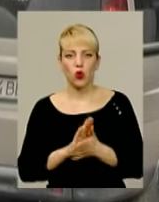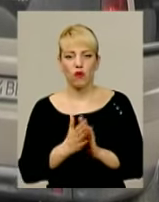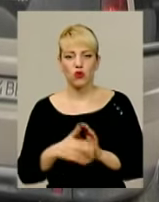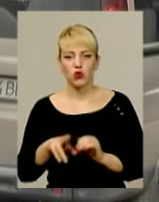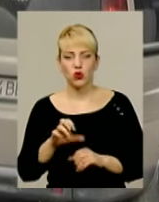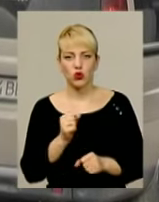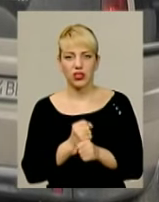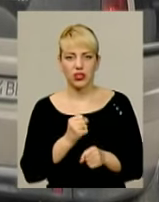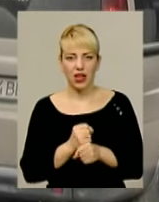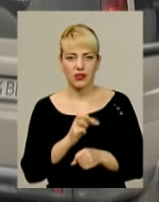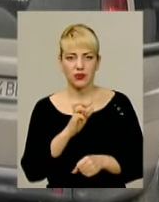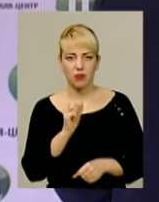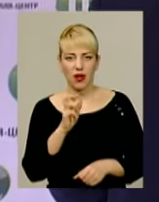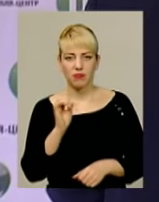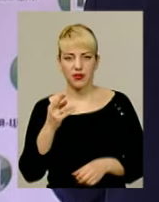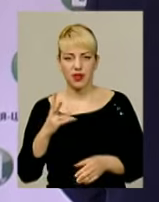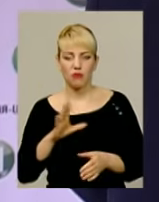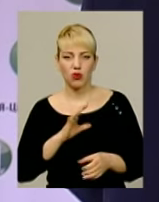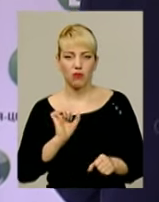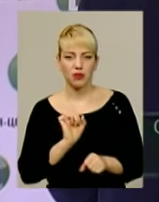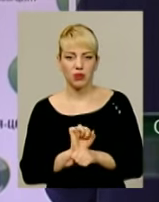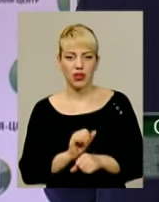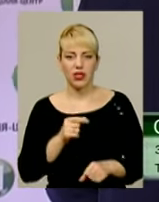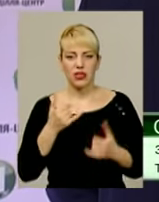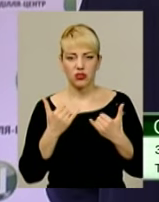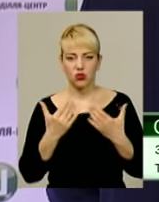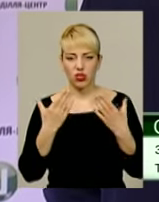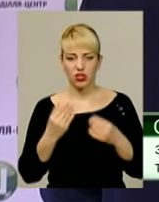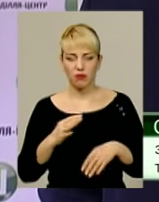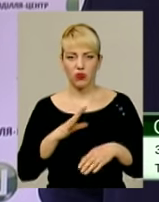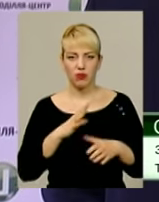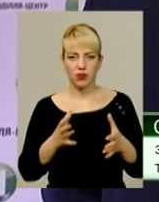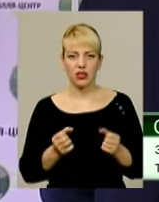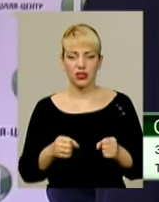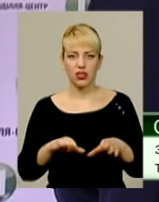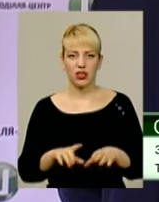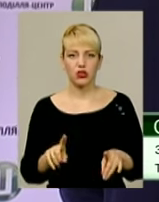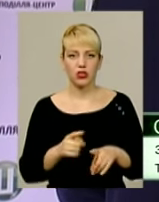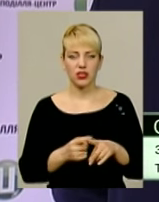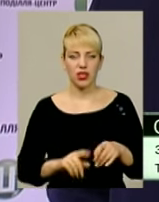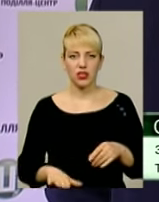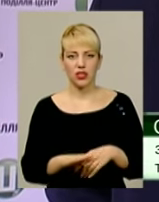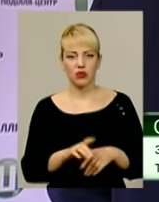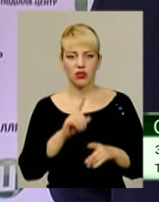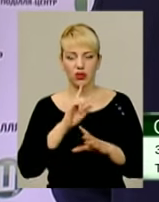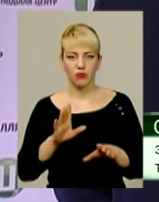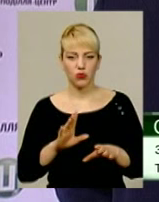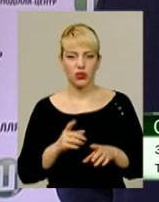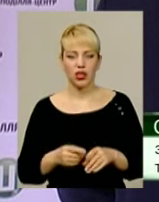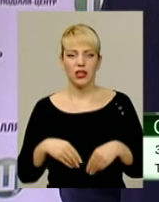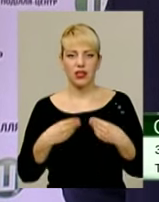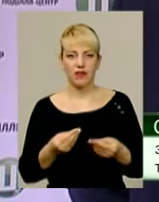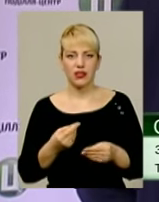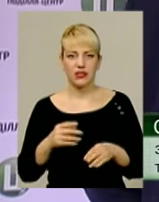Олександра Бабія було припинено. На сьогоднішній день прийнято рішення, що дана територія не буде надаватися під підприємницьку діяльність